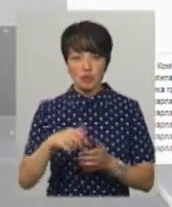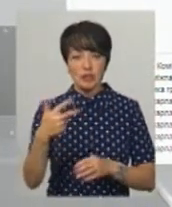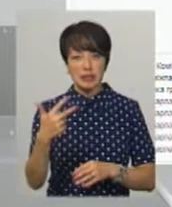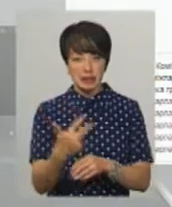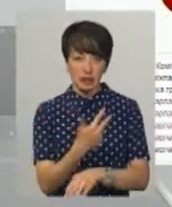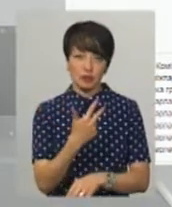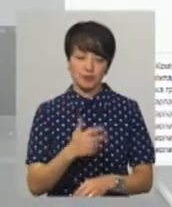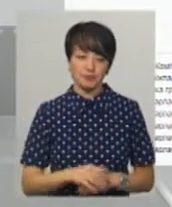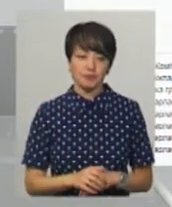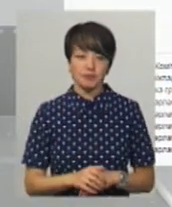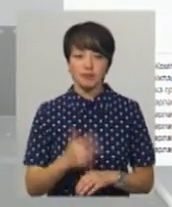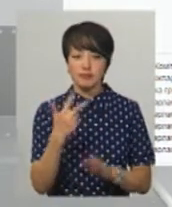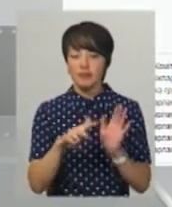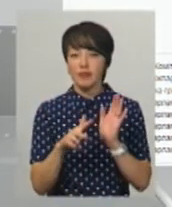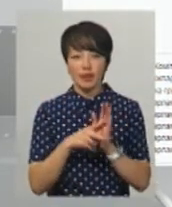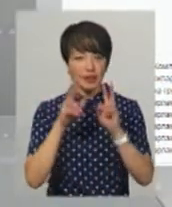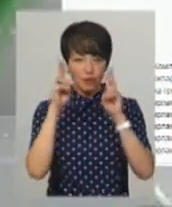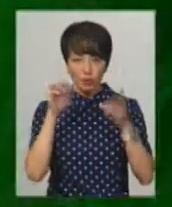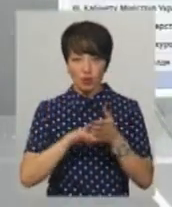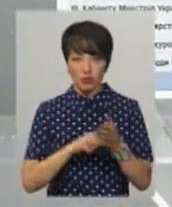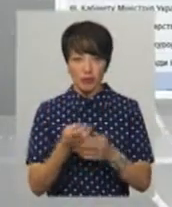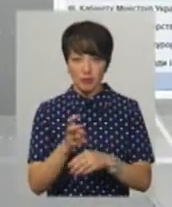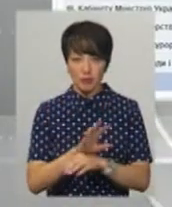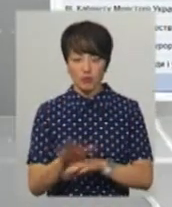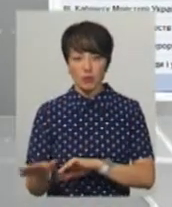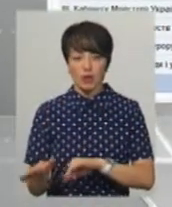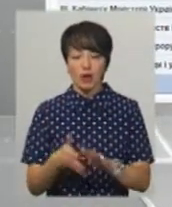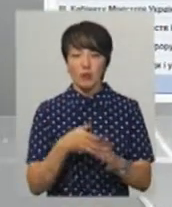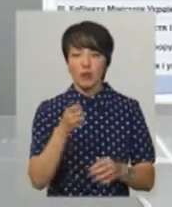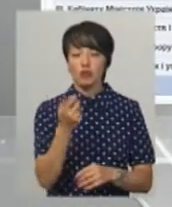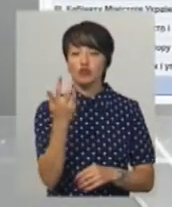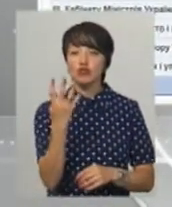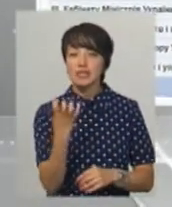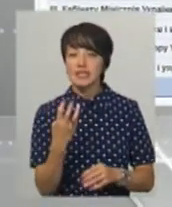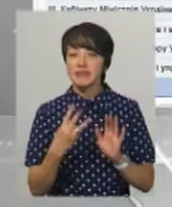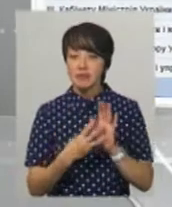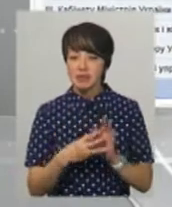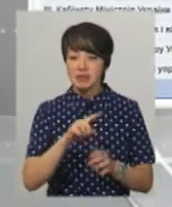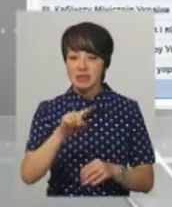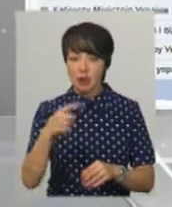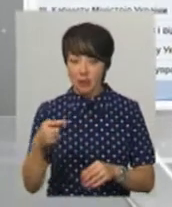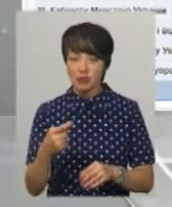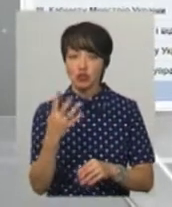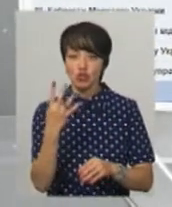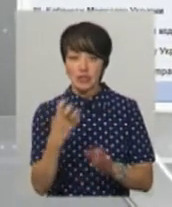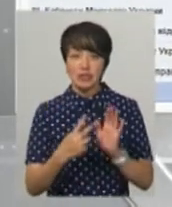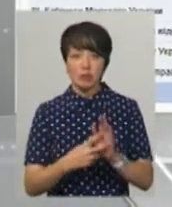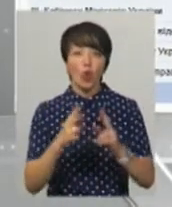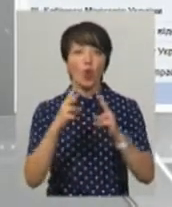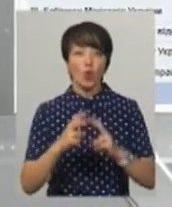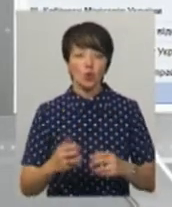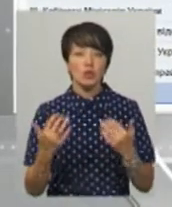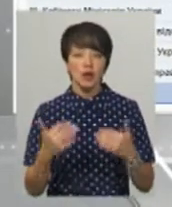– тричі, 38 разів відсутність невідомих причин. Народний обранець подав 408 депутатських запитів, з них 407 розглянуто.